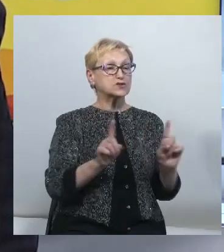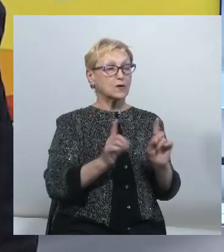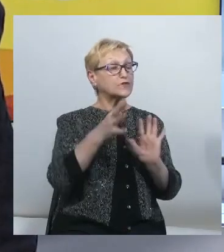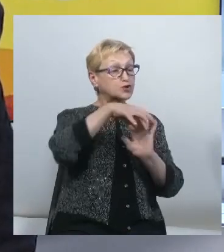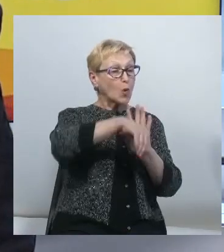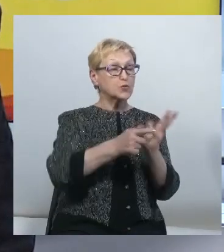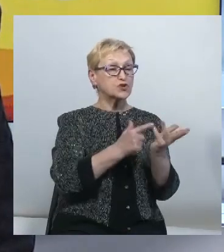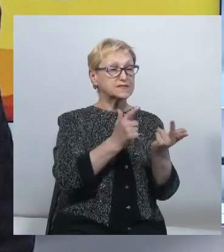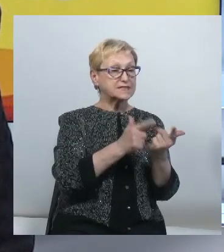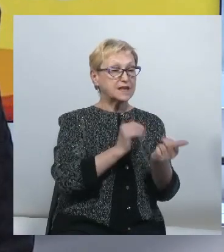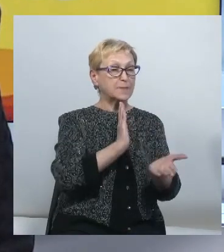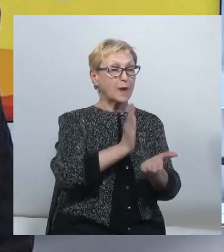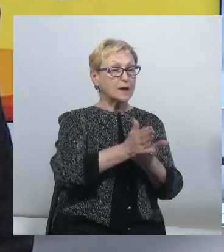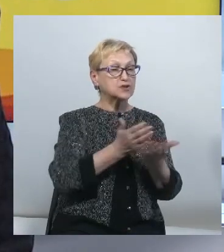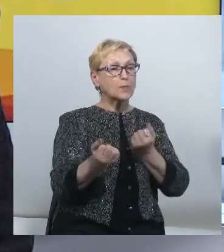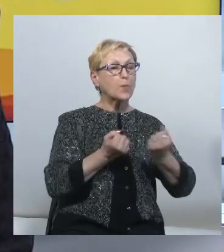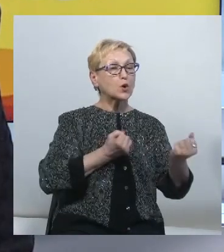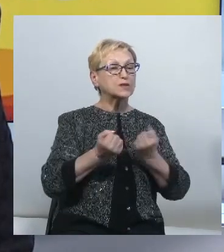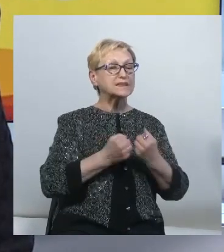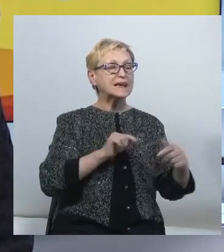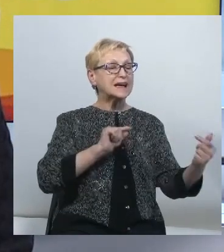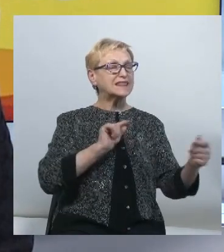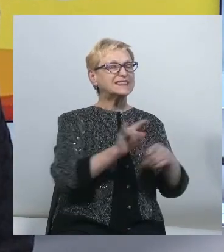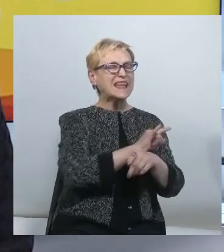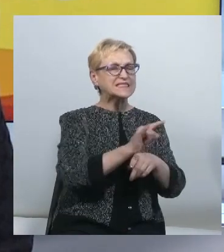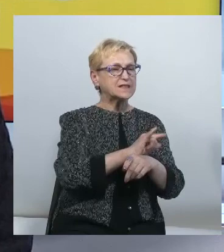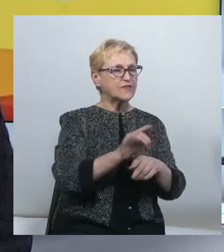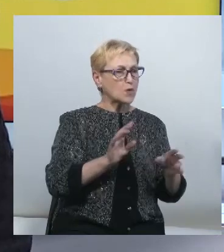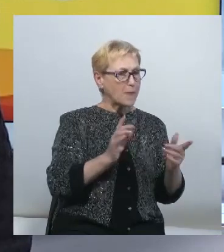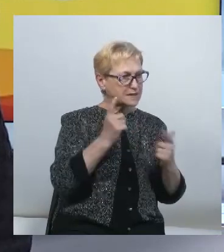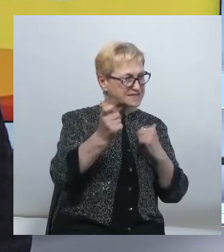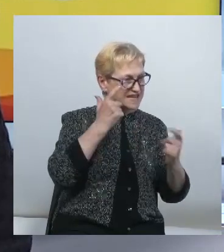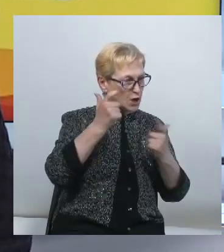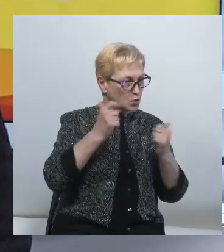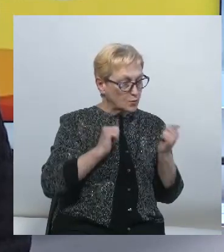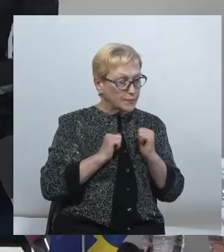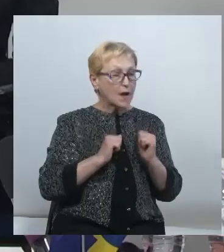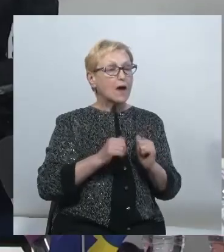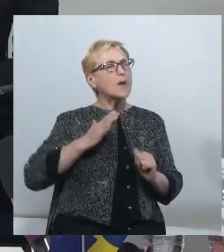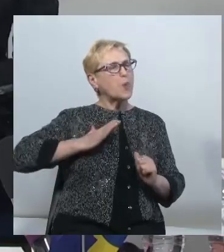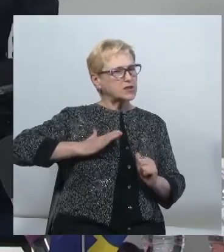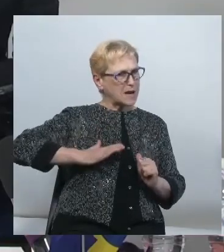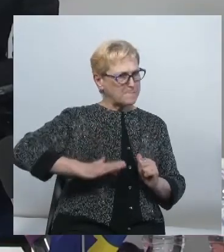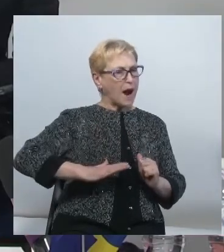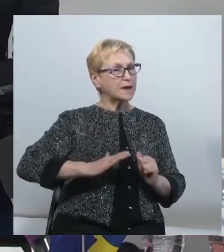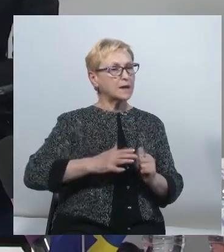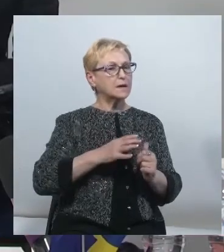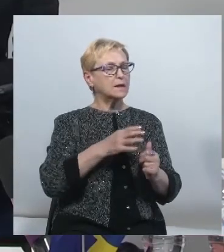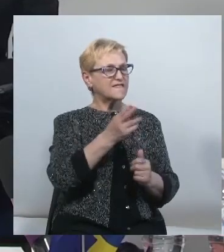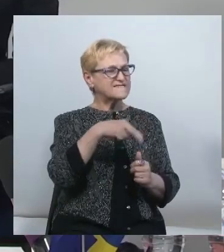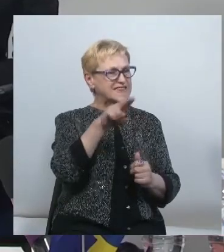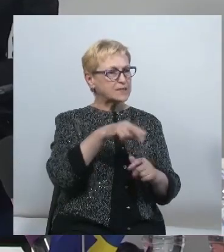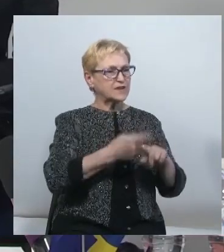числі має на меті боротися з дезінформацією і маніпуляціями в інформаційній сфері, потерпає від дезінформацій і